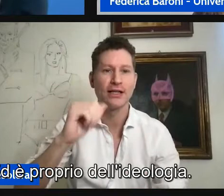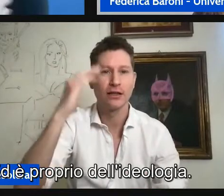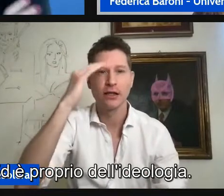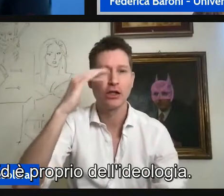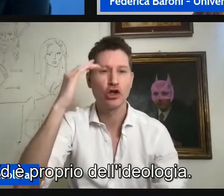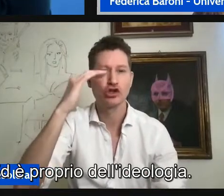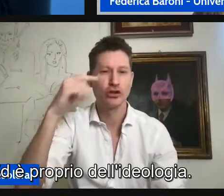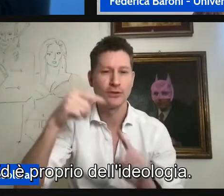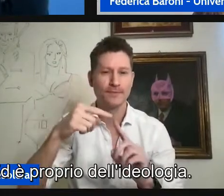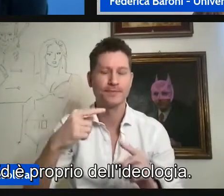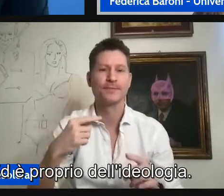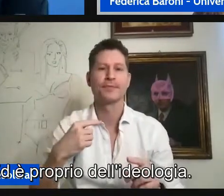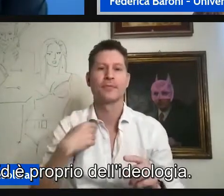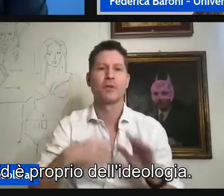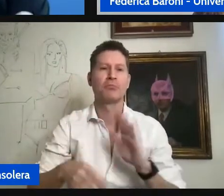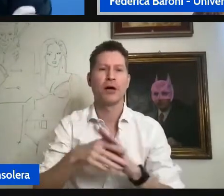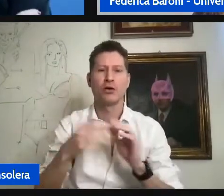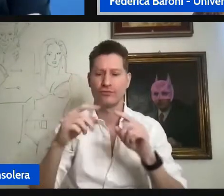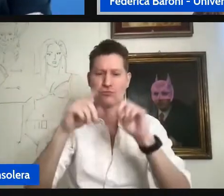dell'ideologia